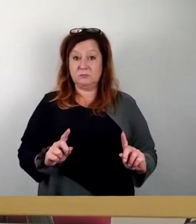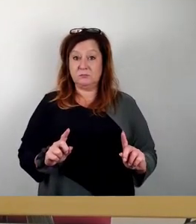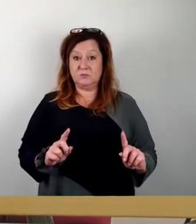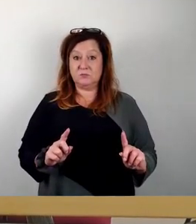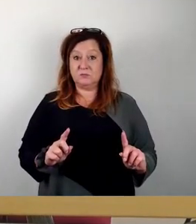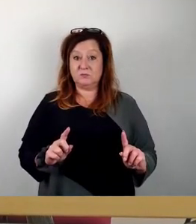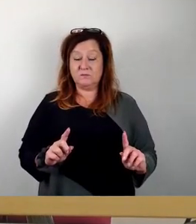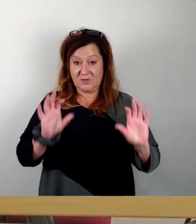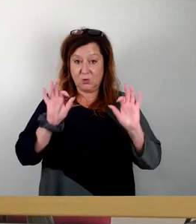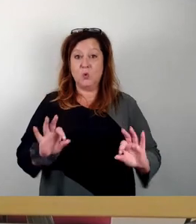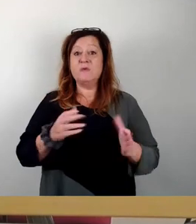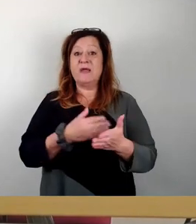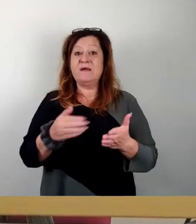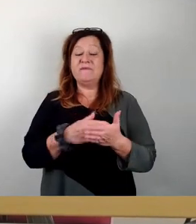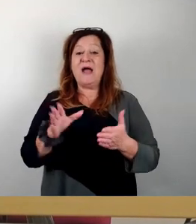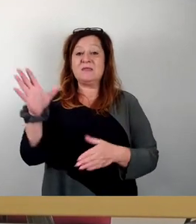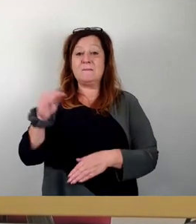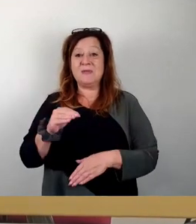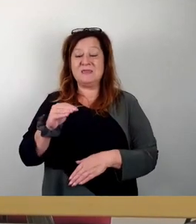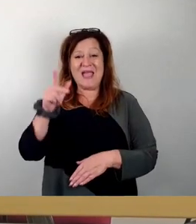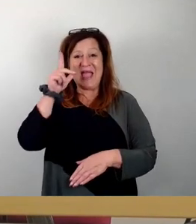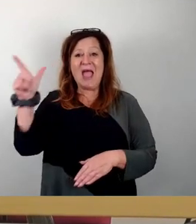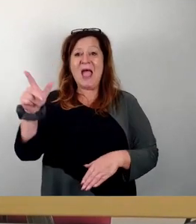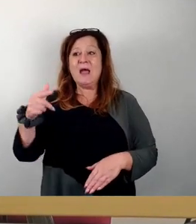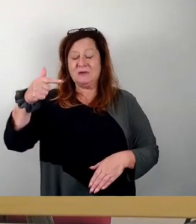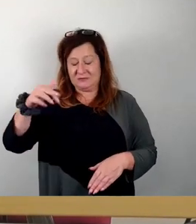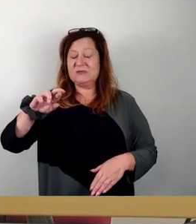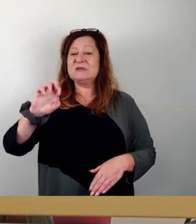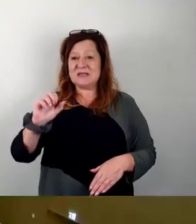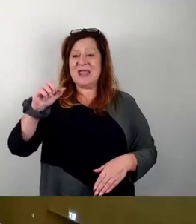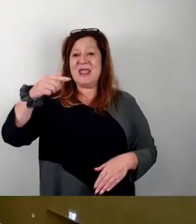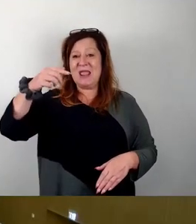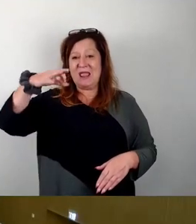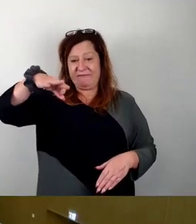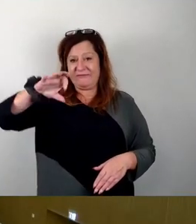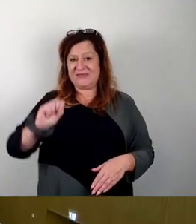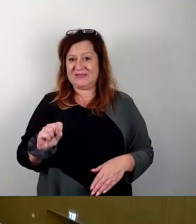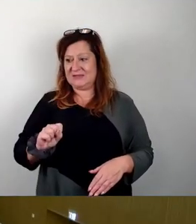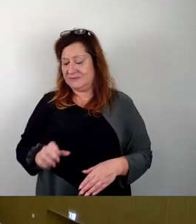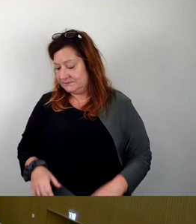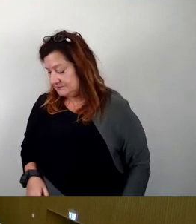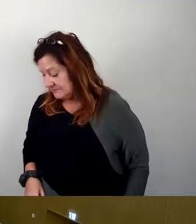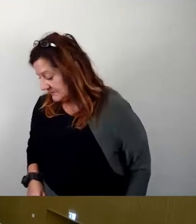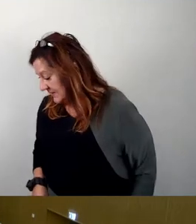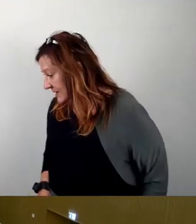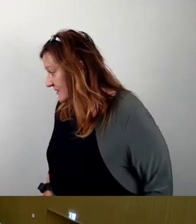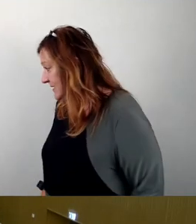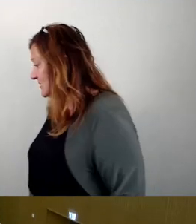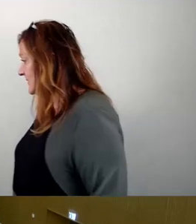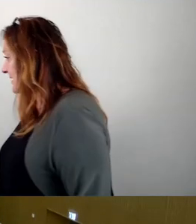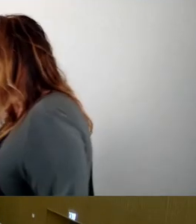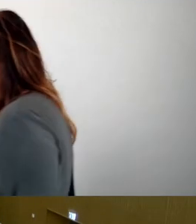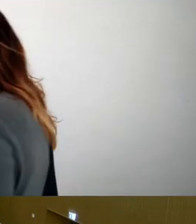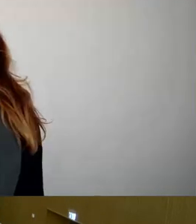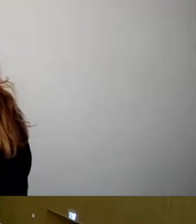Gut, machen wir weiter mit Herrn Traus, bitte. Ja, in Reaktion auf das, was Herr Nietzsche gesagt hat, mit Blick auf den